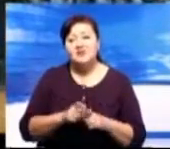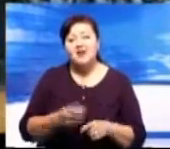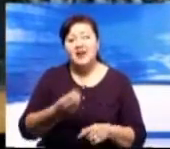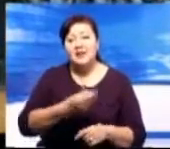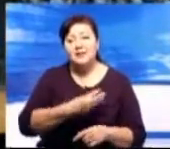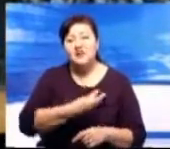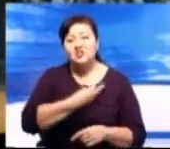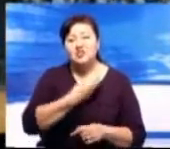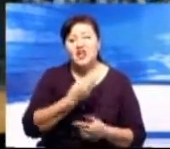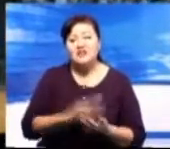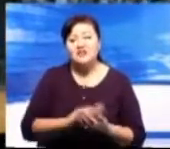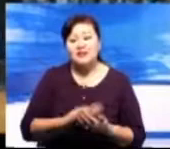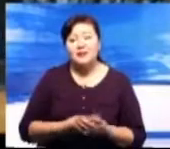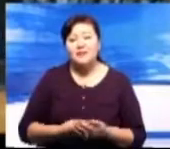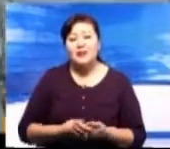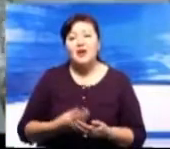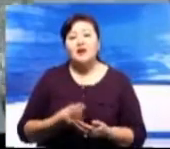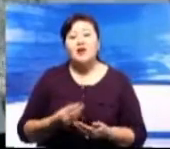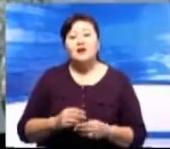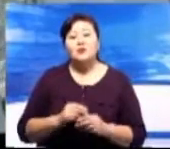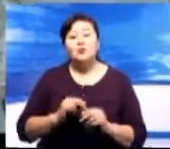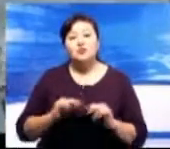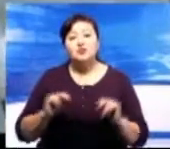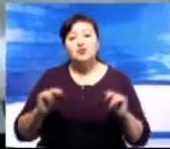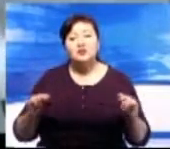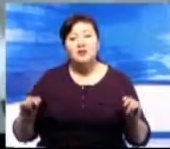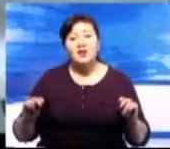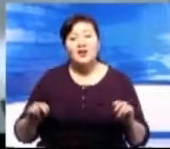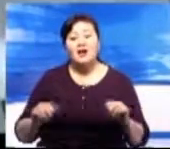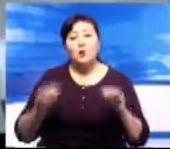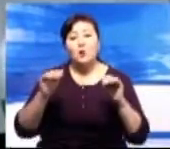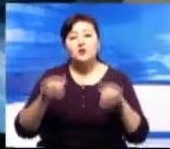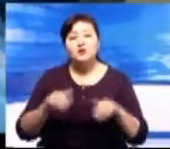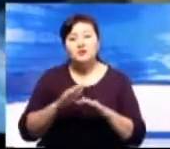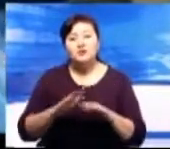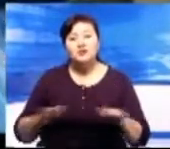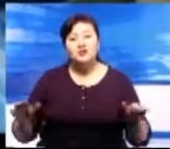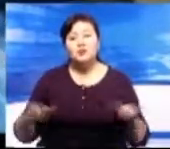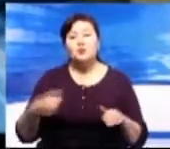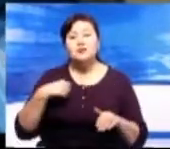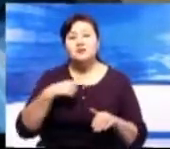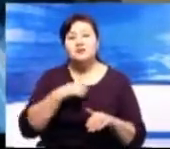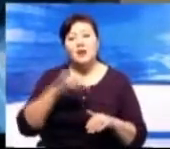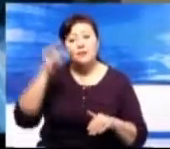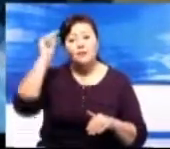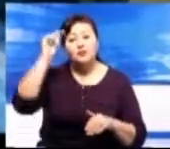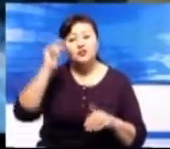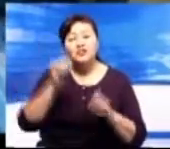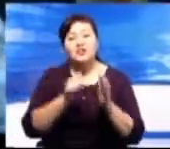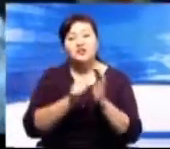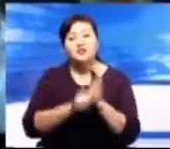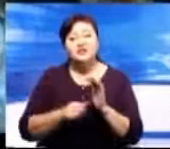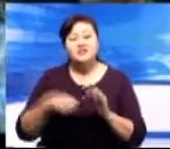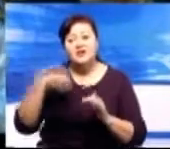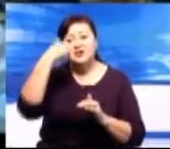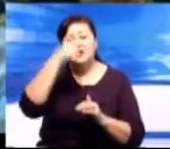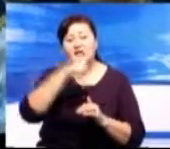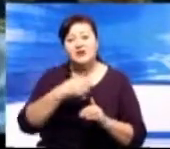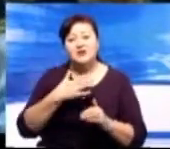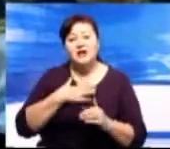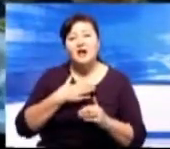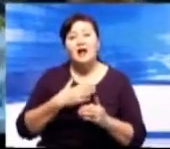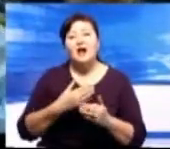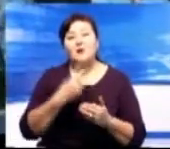имени Амрика Шоубаева и музыкального колледжа имени Мукана Тулебаева, в котором он сам учился в 1960-х годах, представили